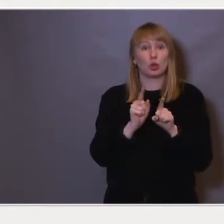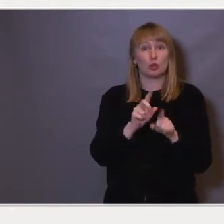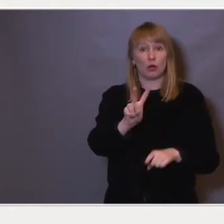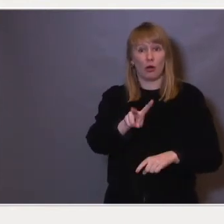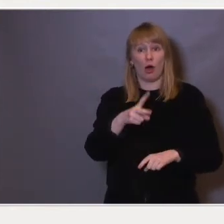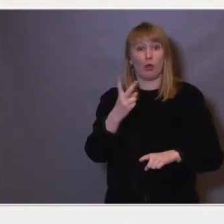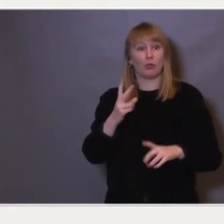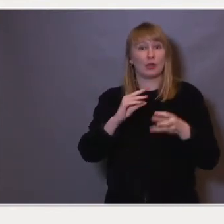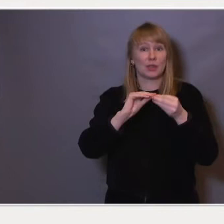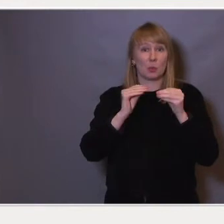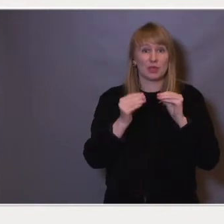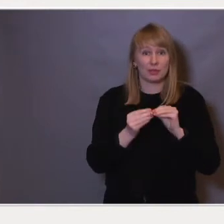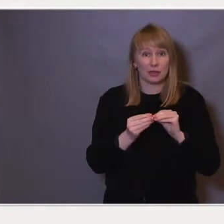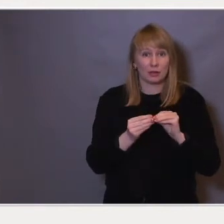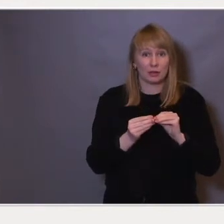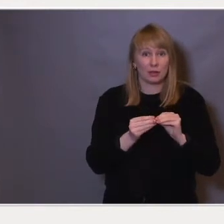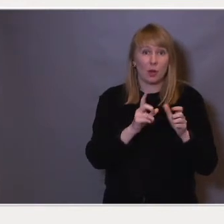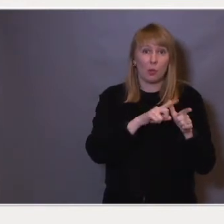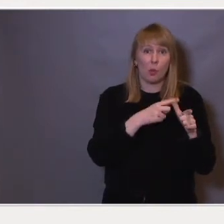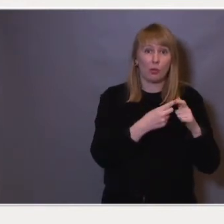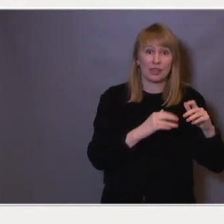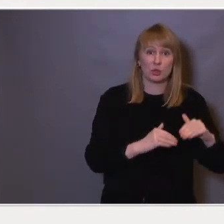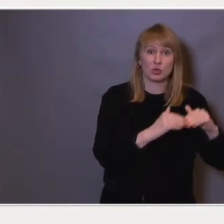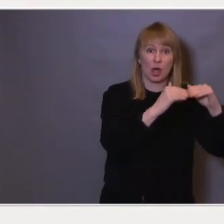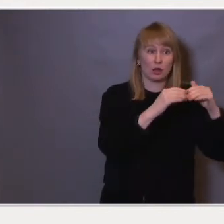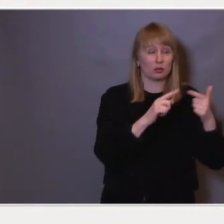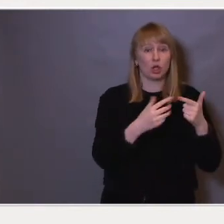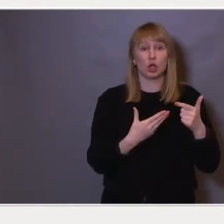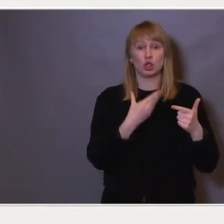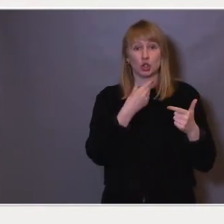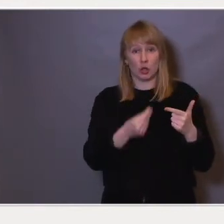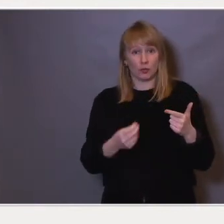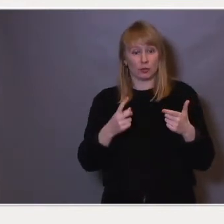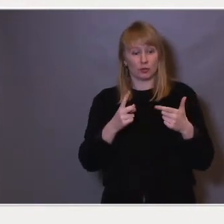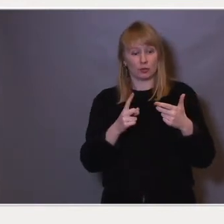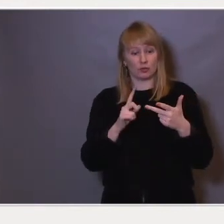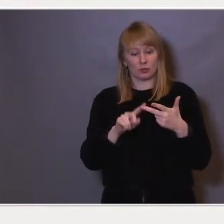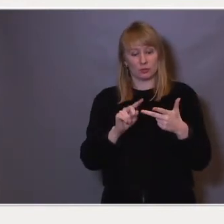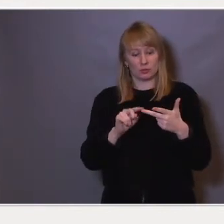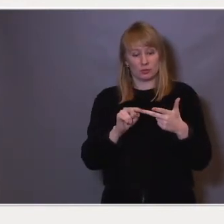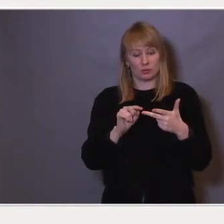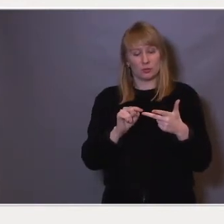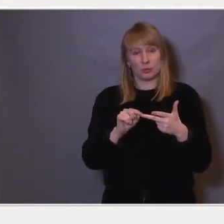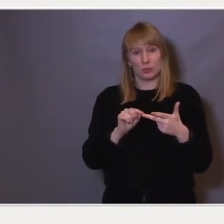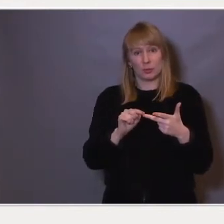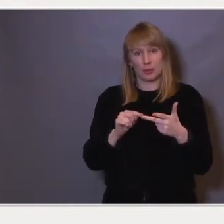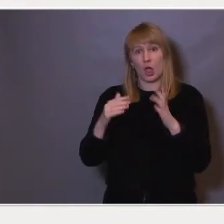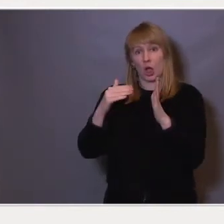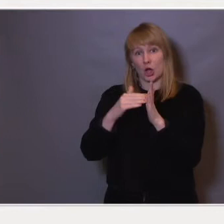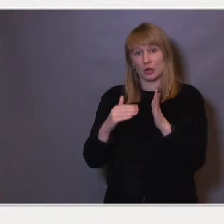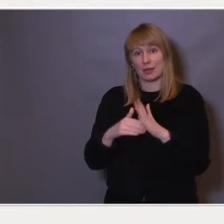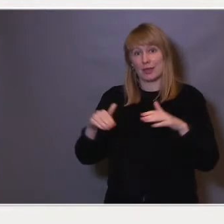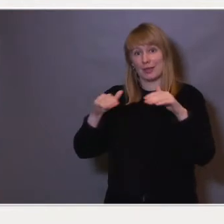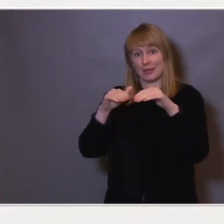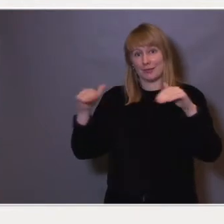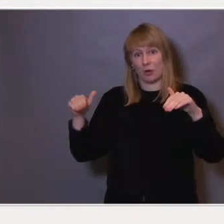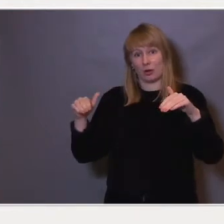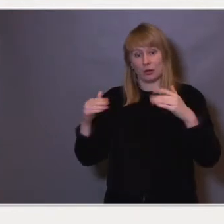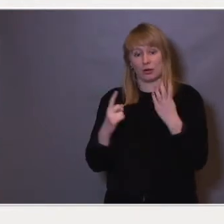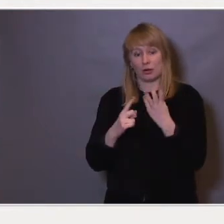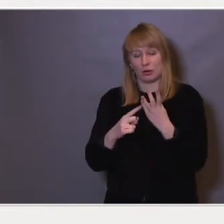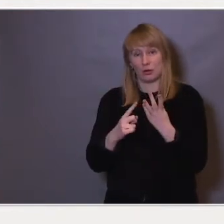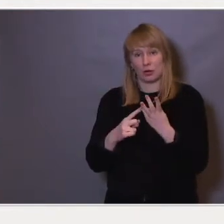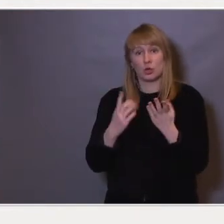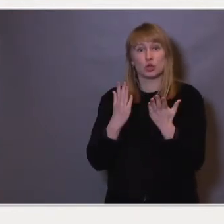andre sammensetninger, både sosialt, kjønnsmessig og karakternivåmessig, på